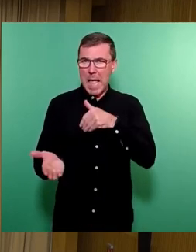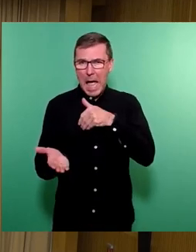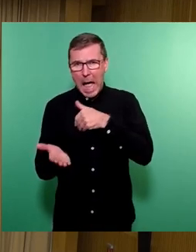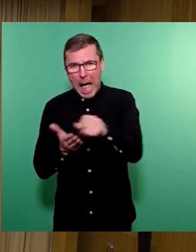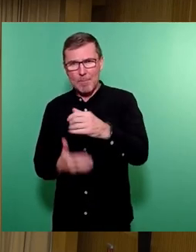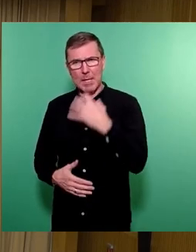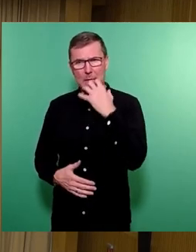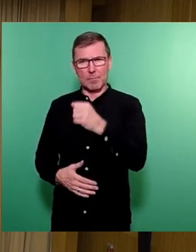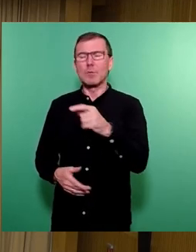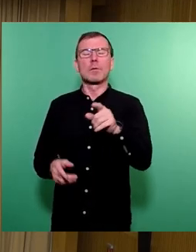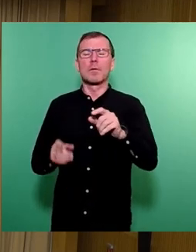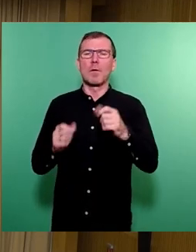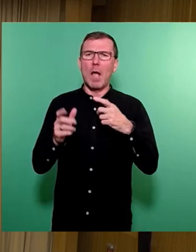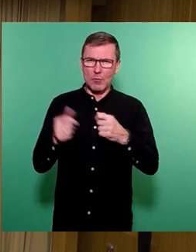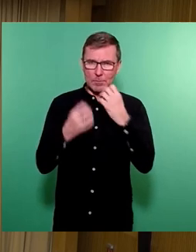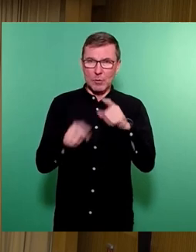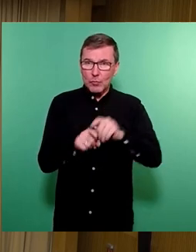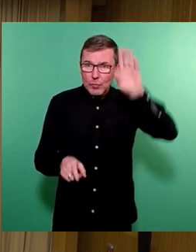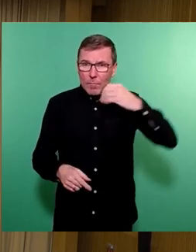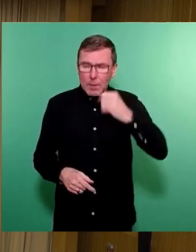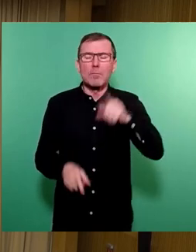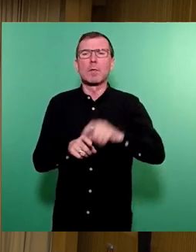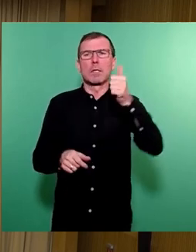Ausschussbericht zustimmen möchte, den bitte ich jetzt um Stimmzeichen.